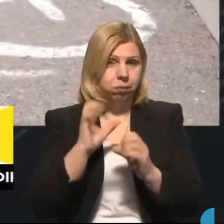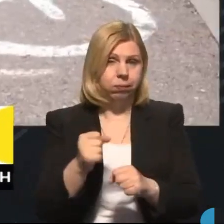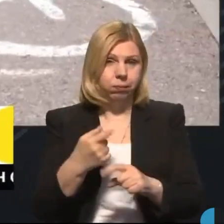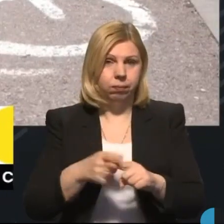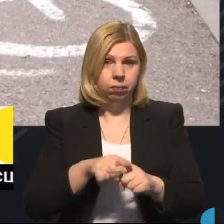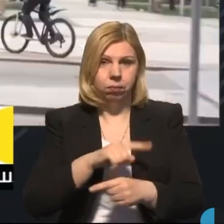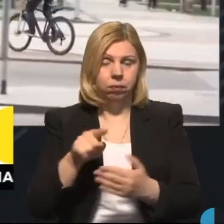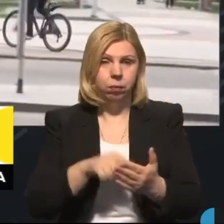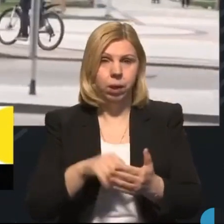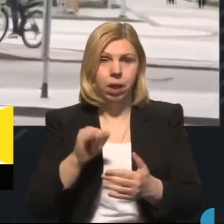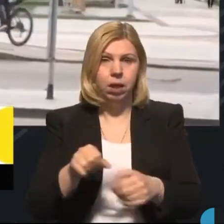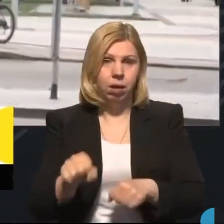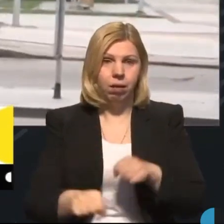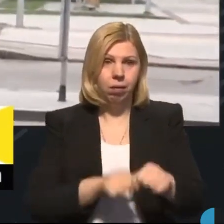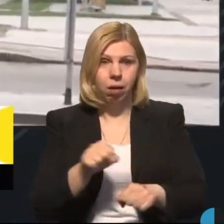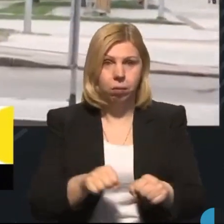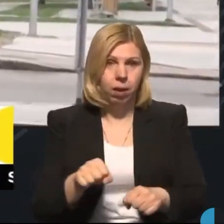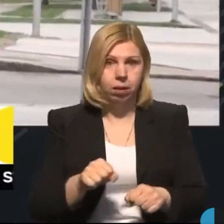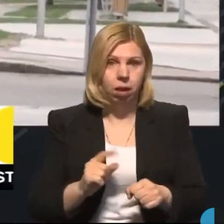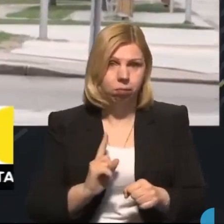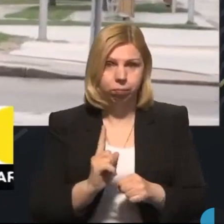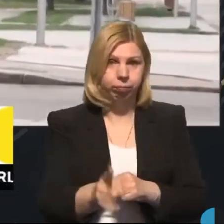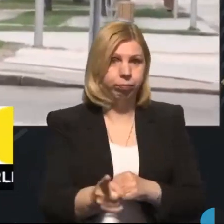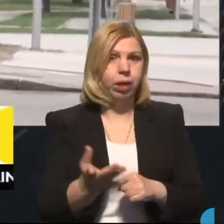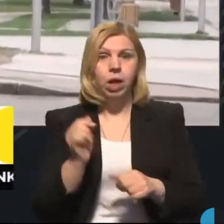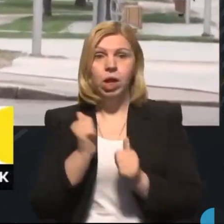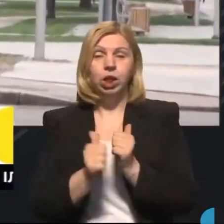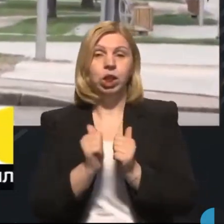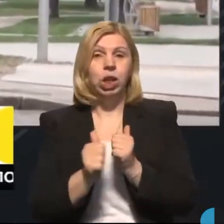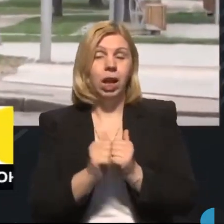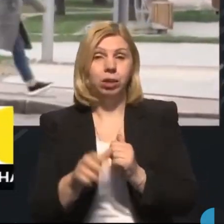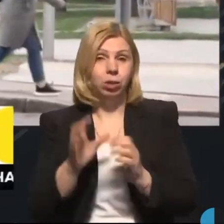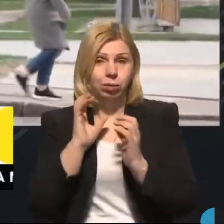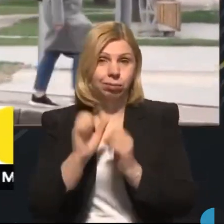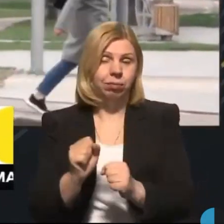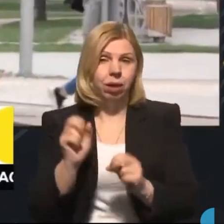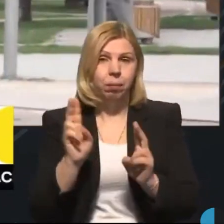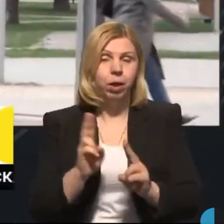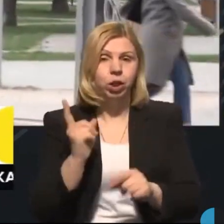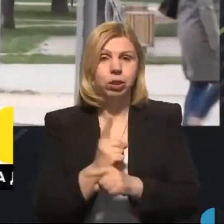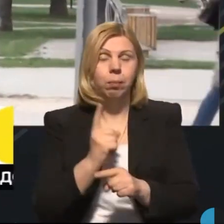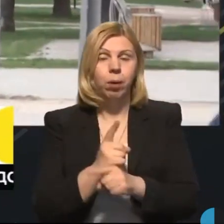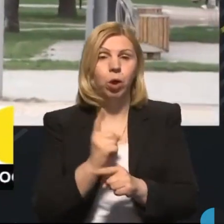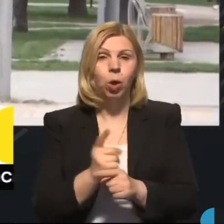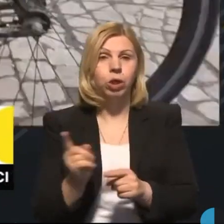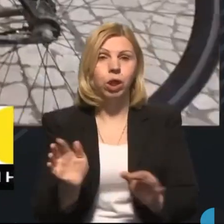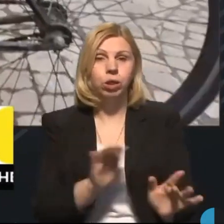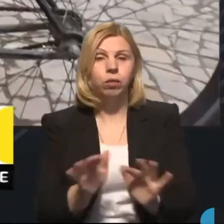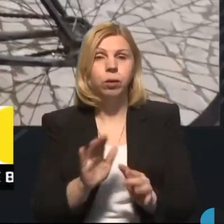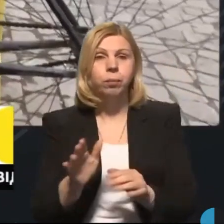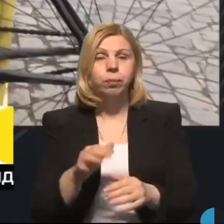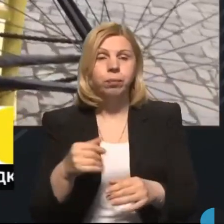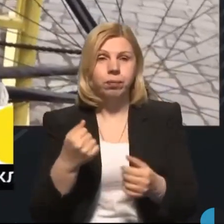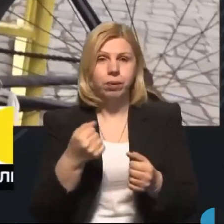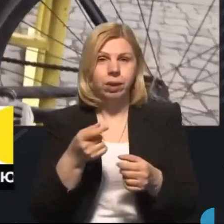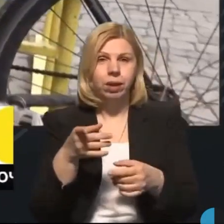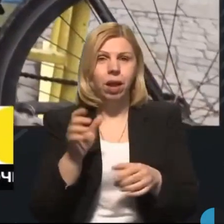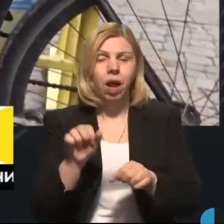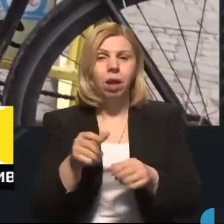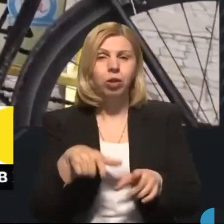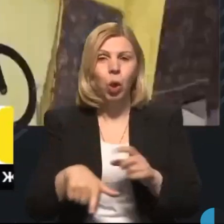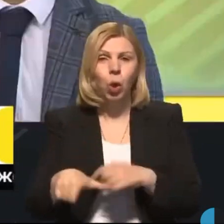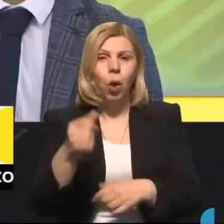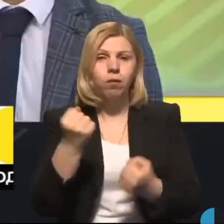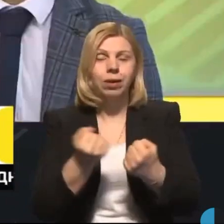питанням і переїжджають на велосипеді. Часто нехтують правилом щодо заборони руху автомагістралями і